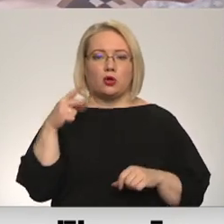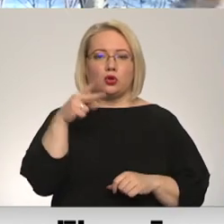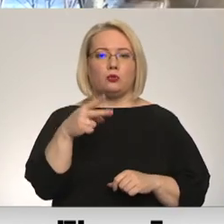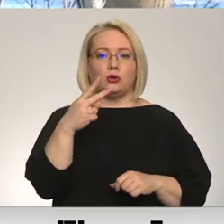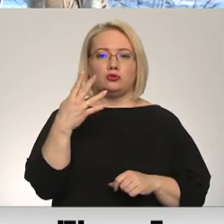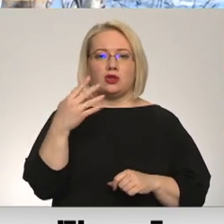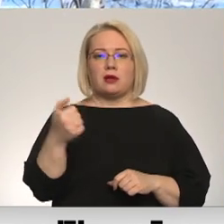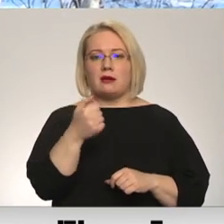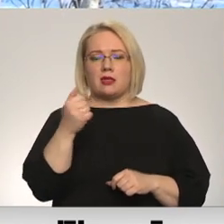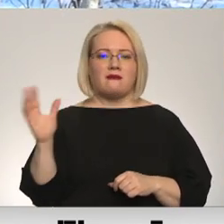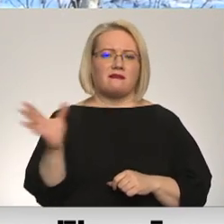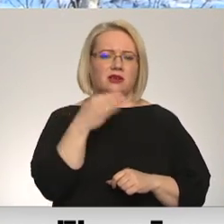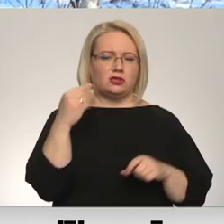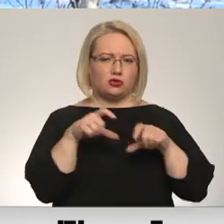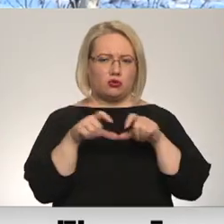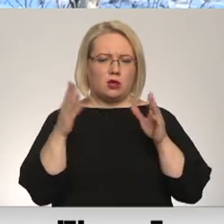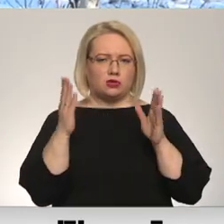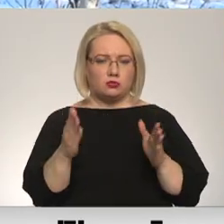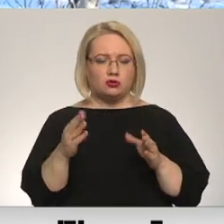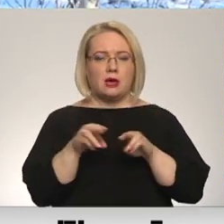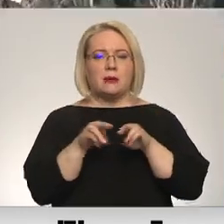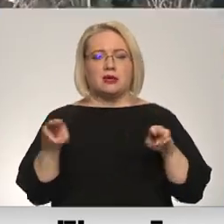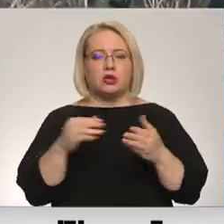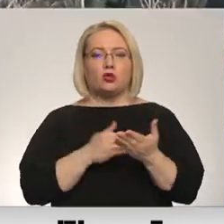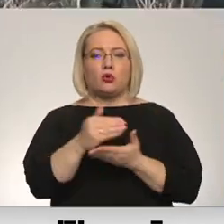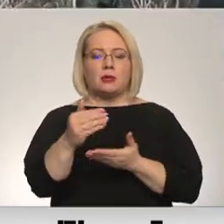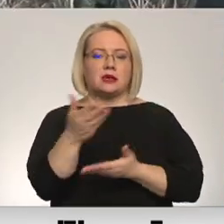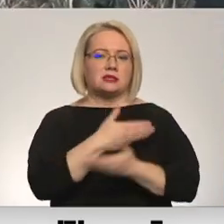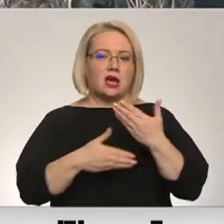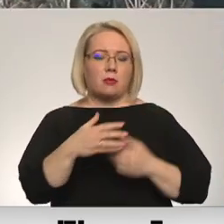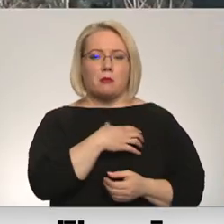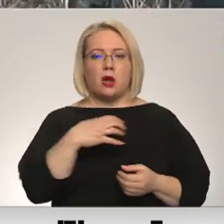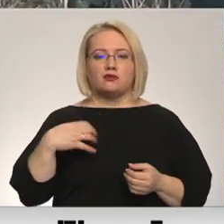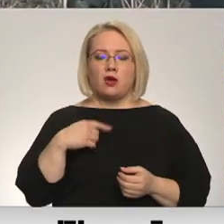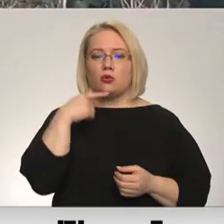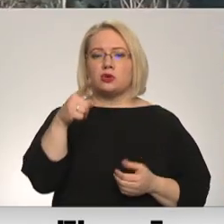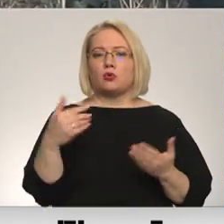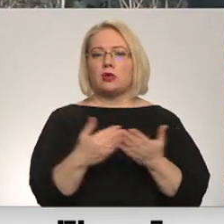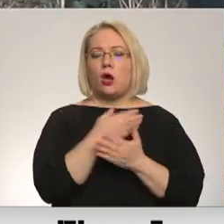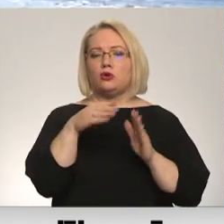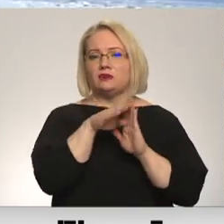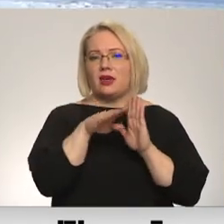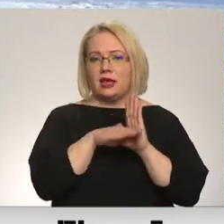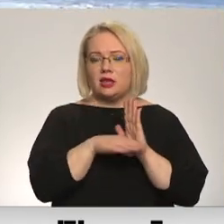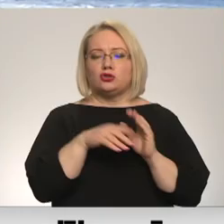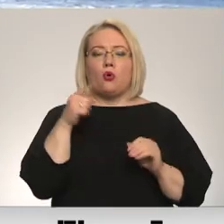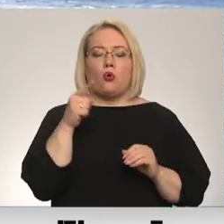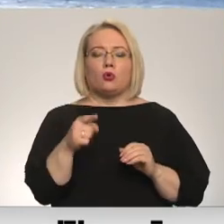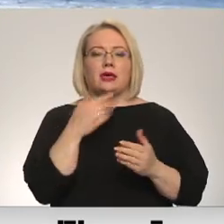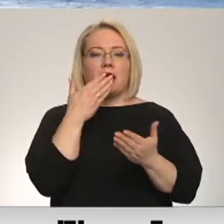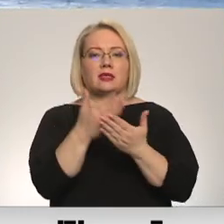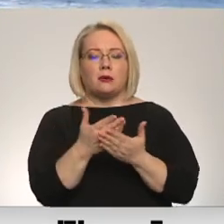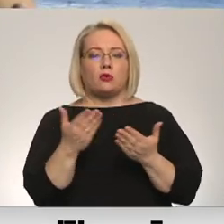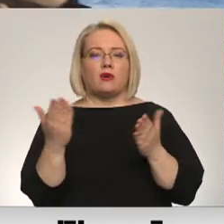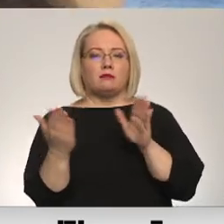gada, būs obligāti visās. Šogad ministrijā arī plāno turpināt sadarbību ar pašvaldībā nosakot jauns vadu līnijas un ieteikums, kur stās varēs pievienot saviem